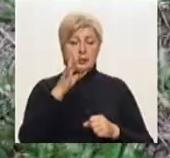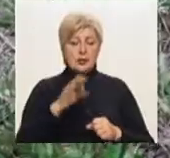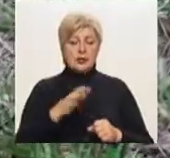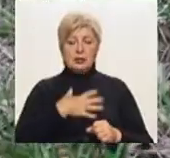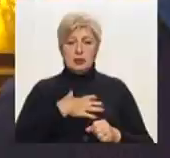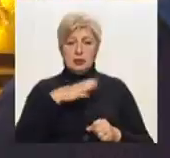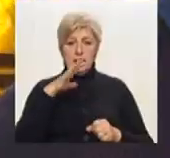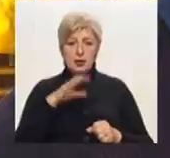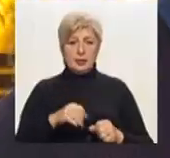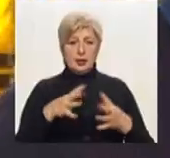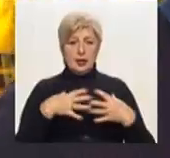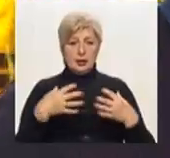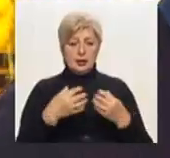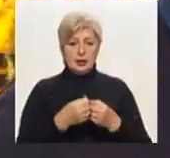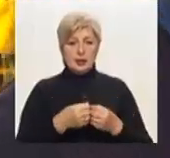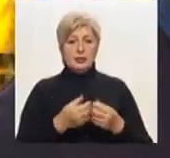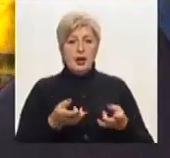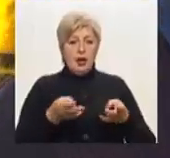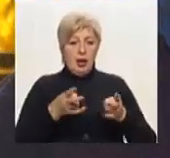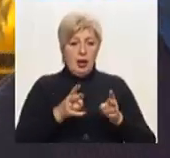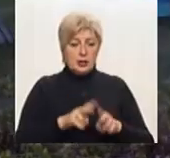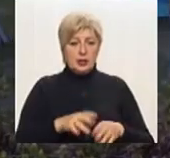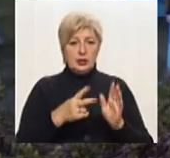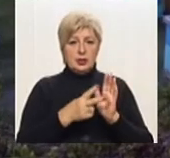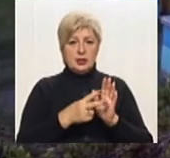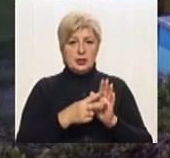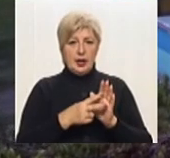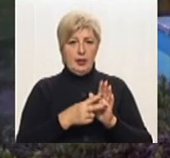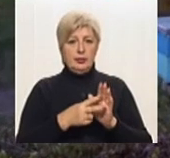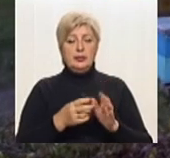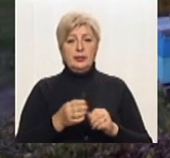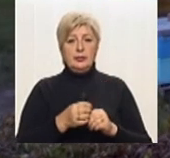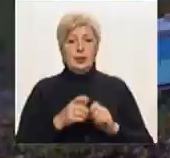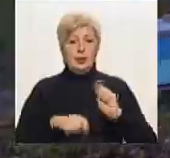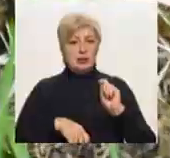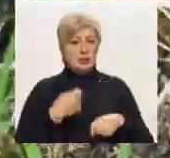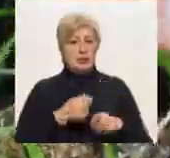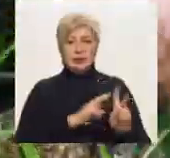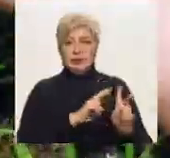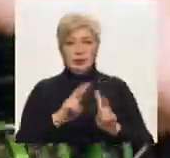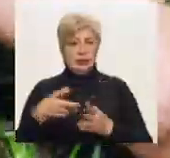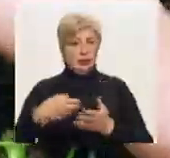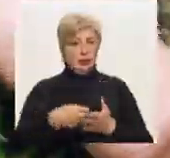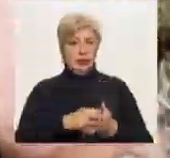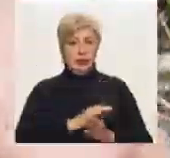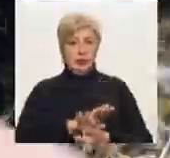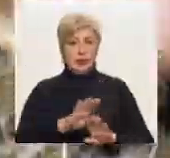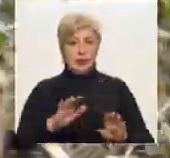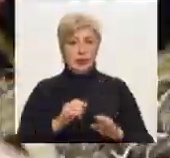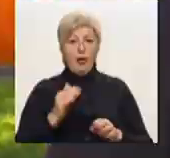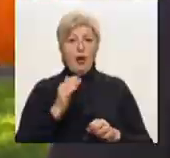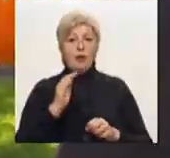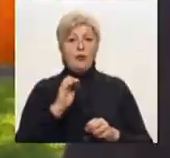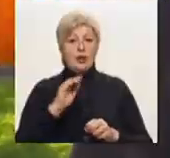загиблих бджіл. Сімей – сім одиниць залишилось на даний момент». За словами чоловіка, збитки йому так і не відшкодували. «Фермери з себе